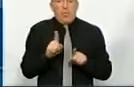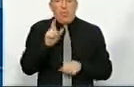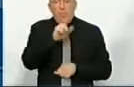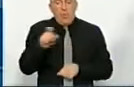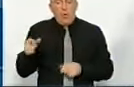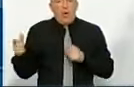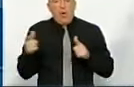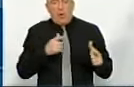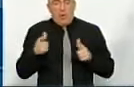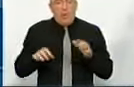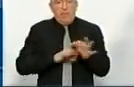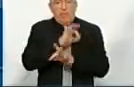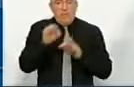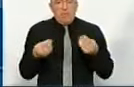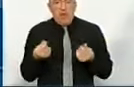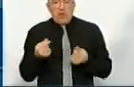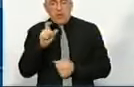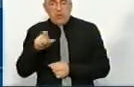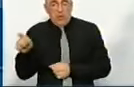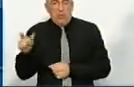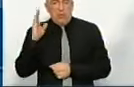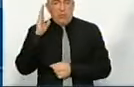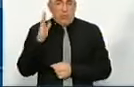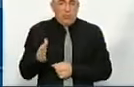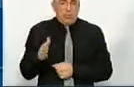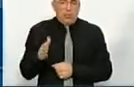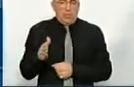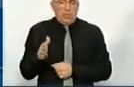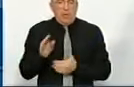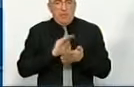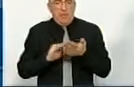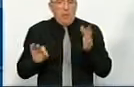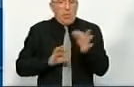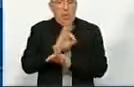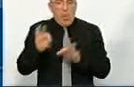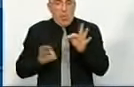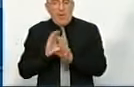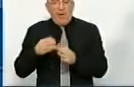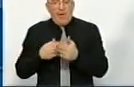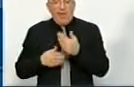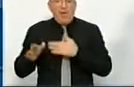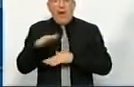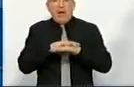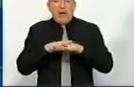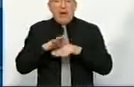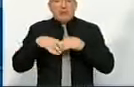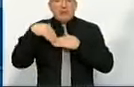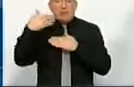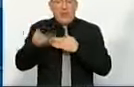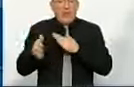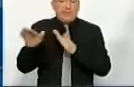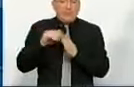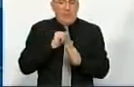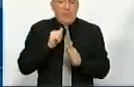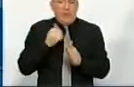громадах готувати проєктних менеджерів, які будуть писати проєкти і виходити на ринок зовнішніх запозичень.